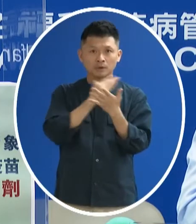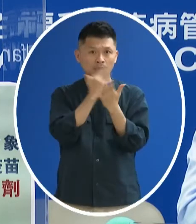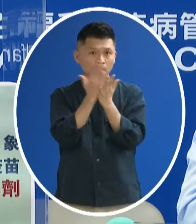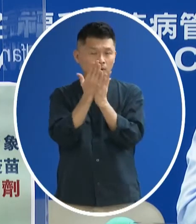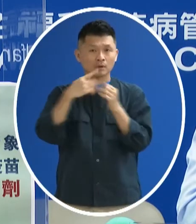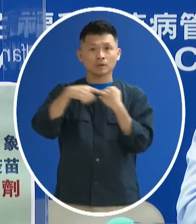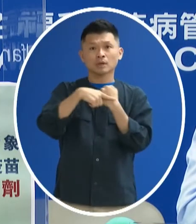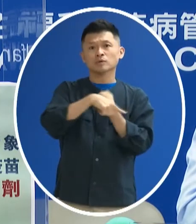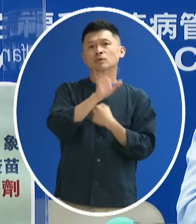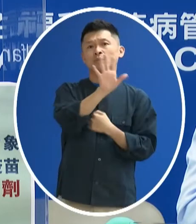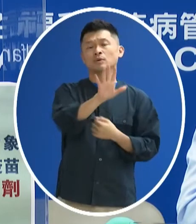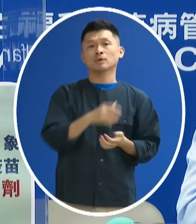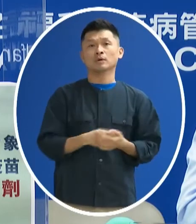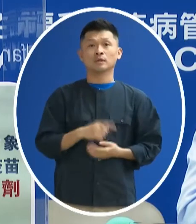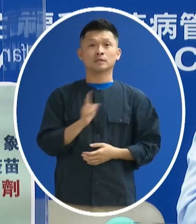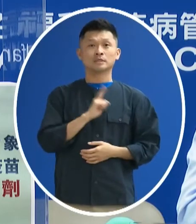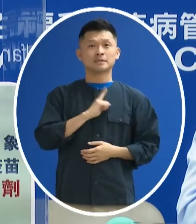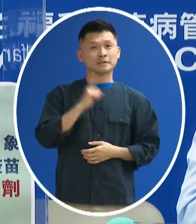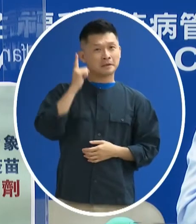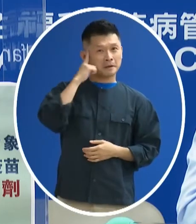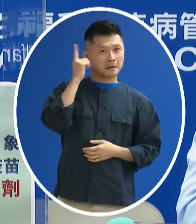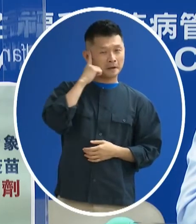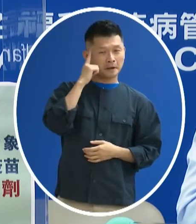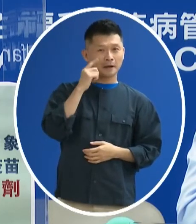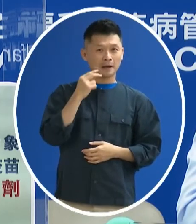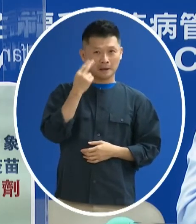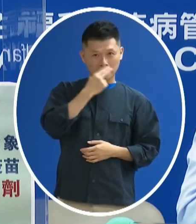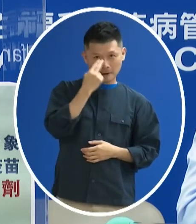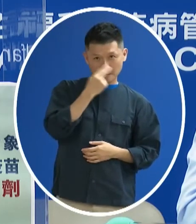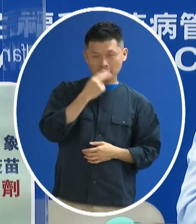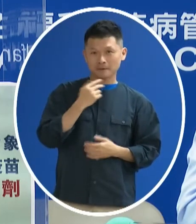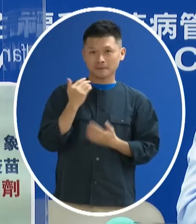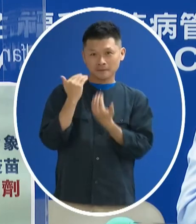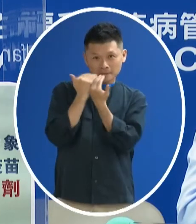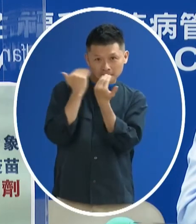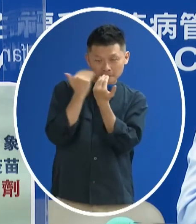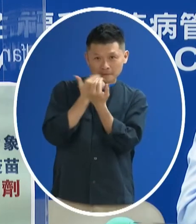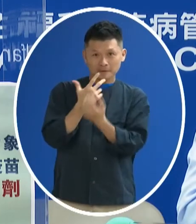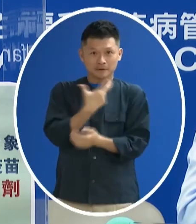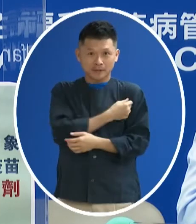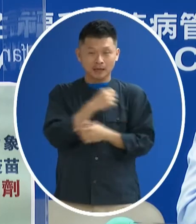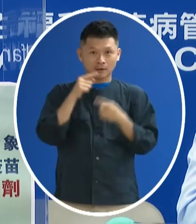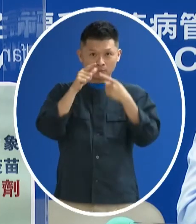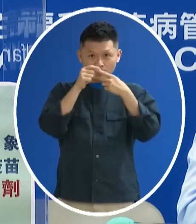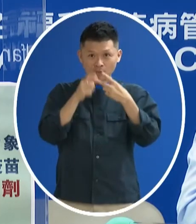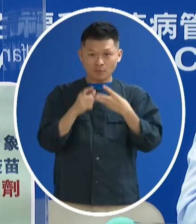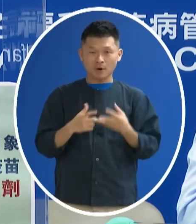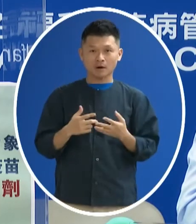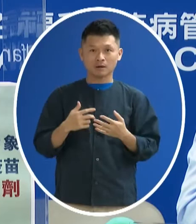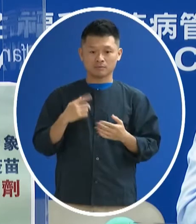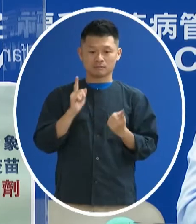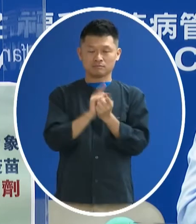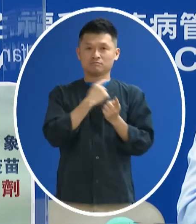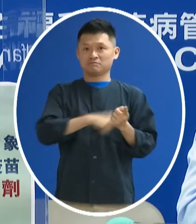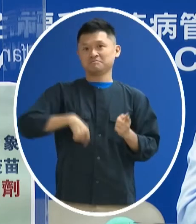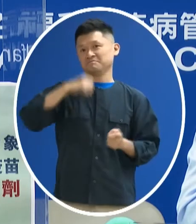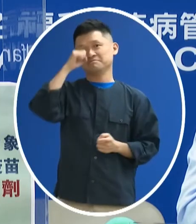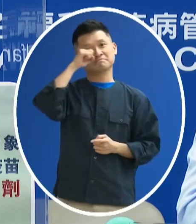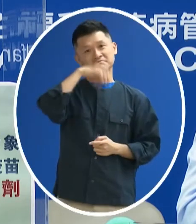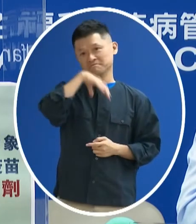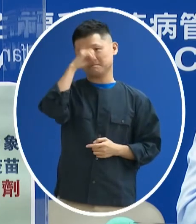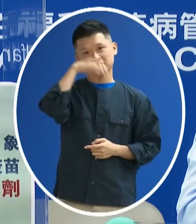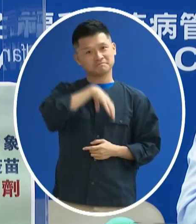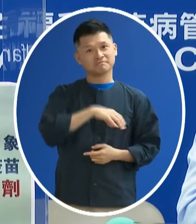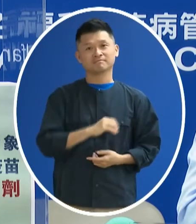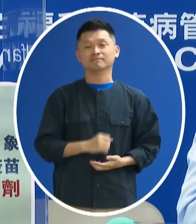那貿貿然然的 自以為走了很多的漏洞打了很多 對身體絕對不會是好的一件事情